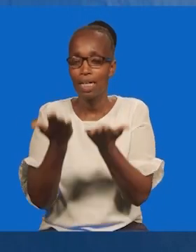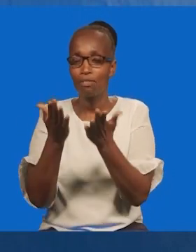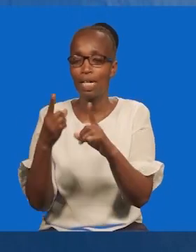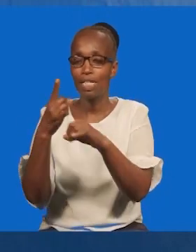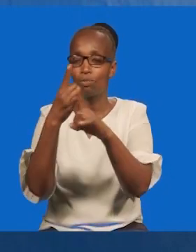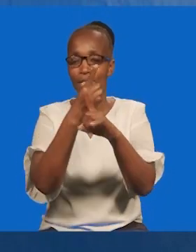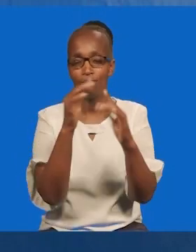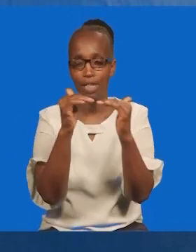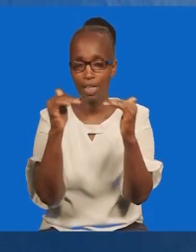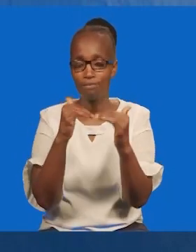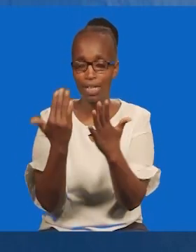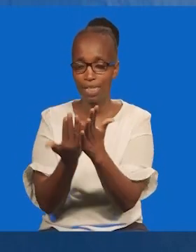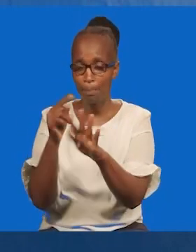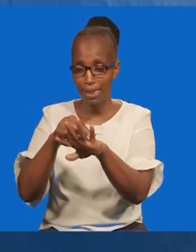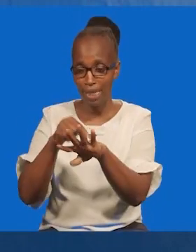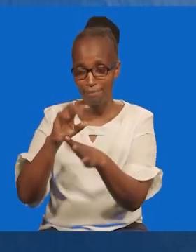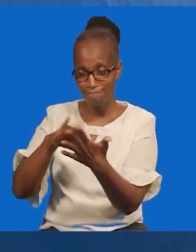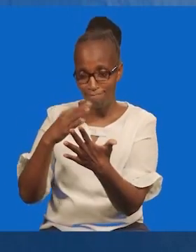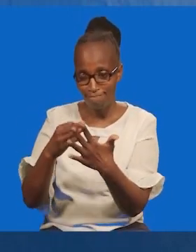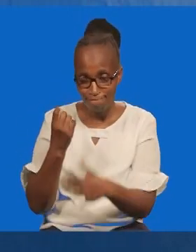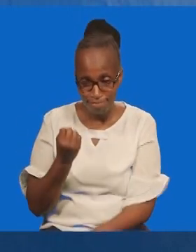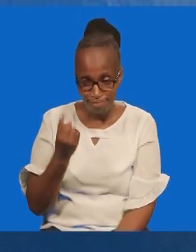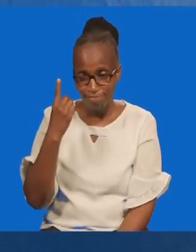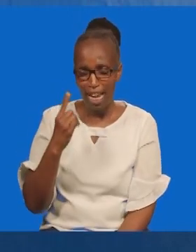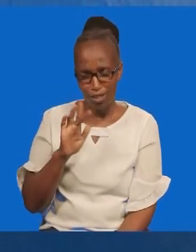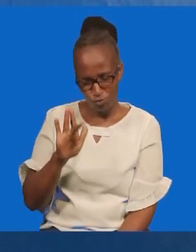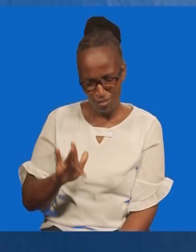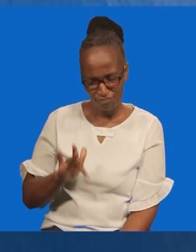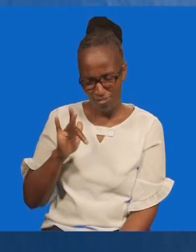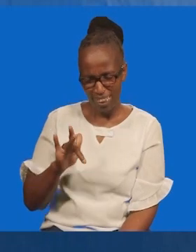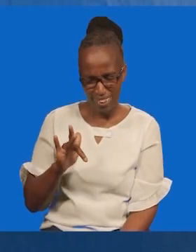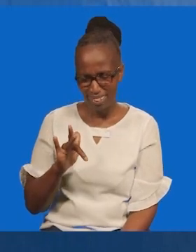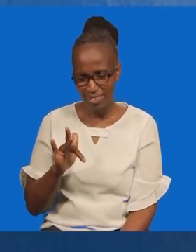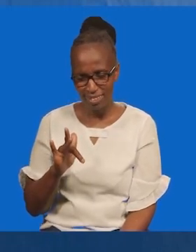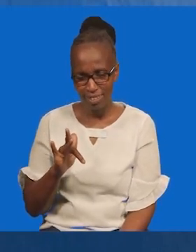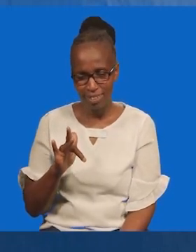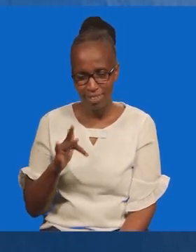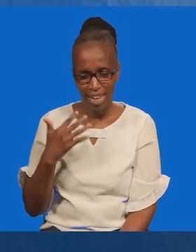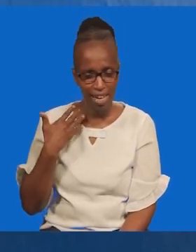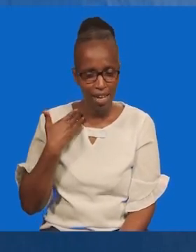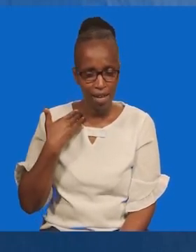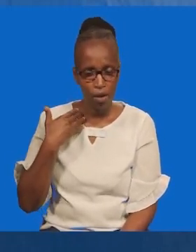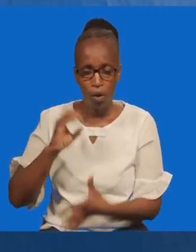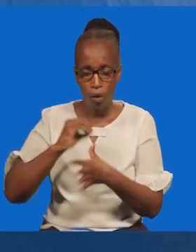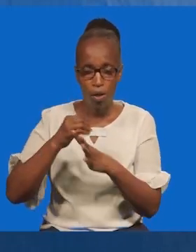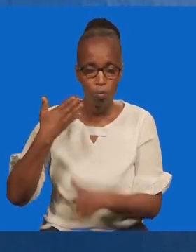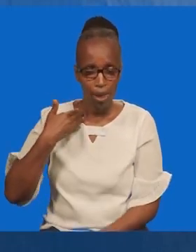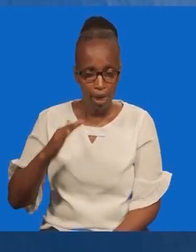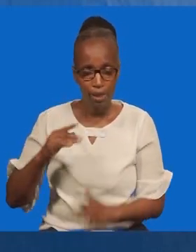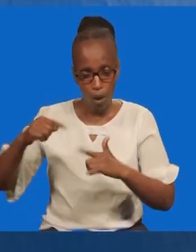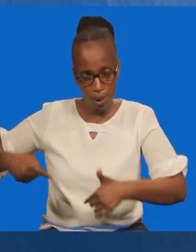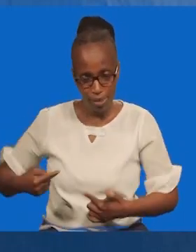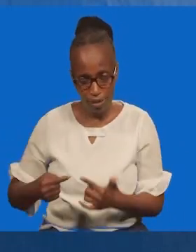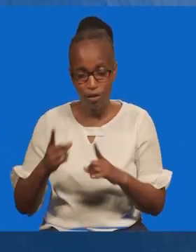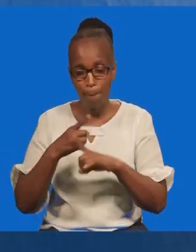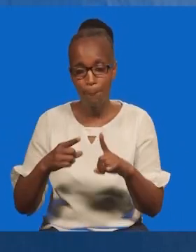wango tofautofauti. Na wakati mwingini tunakosa kuelewa, na tunajihisi, na tunajichukia. Na tunawala ni